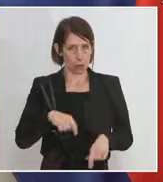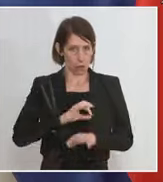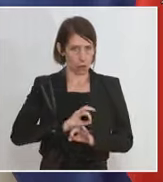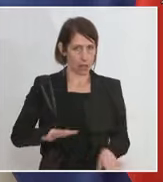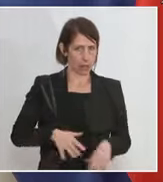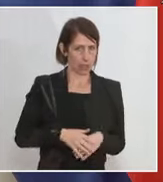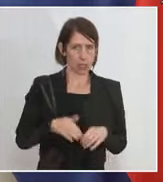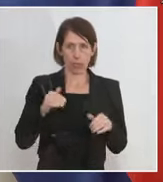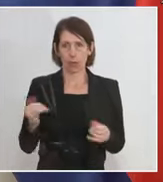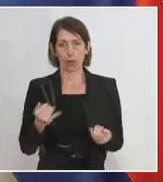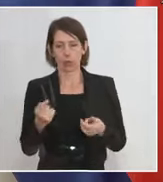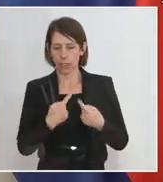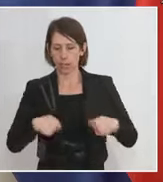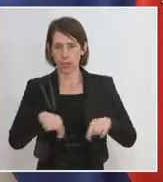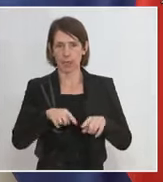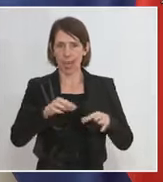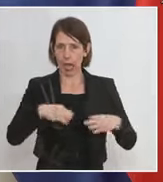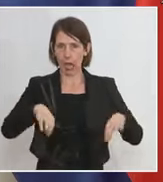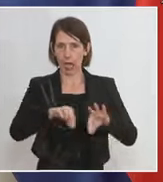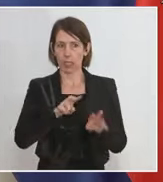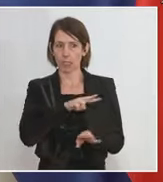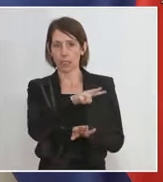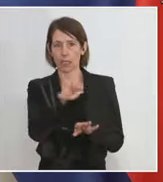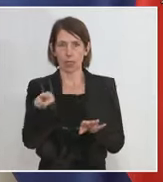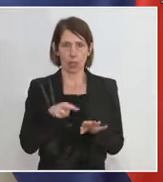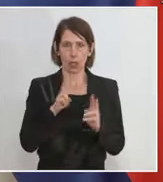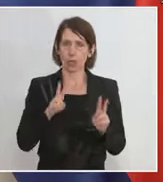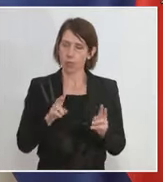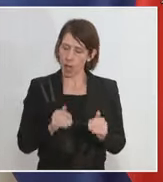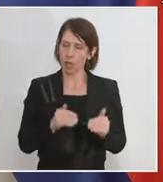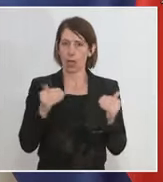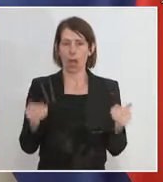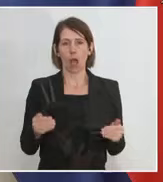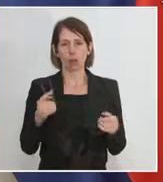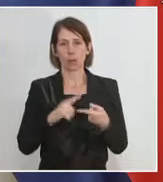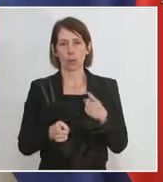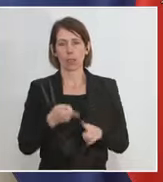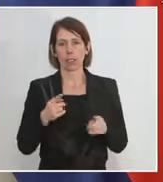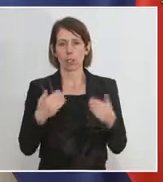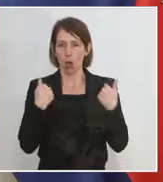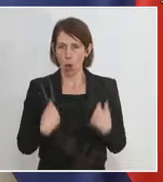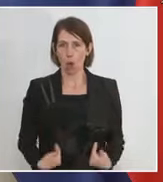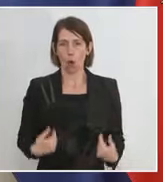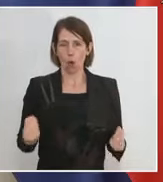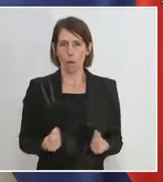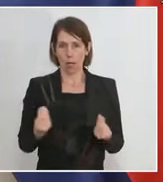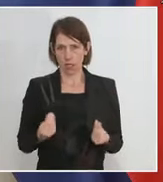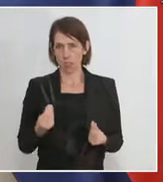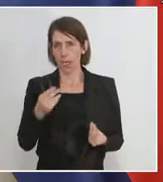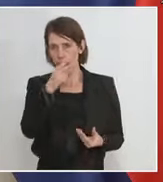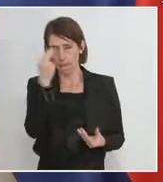verlieren und wir müssen wahrnehmen, dass diese Pandemie auch in außenpolitischer, in humanitärer Hinsicht mehrere